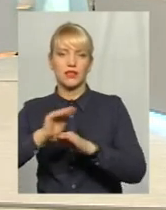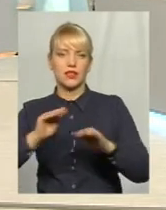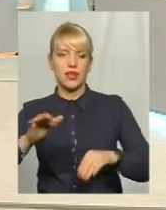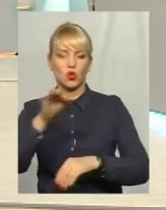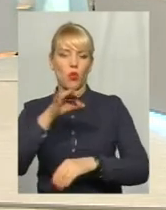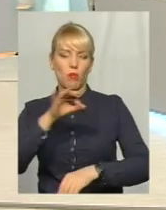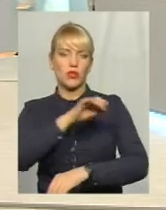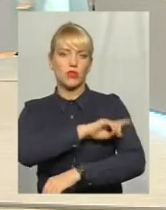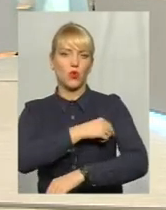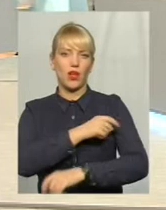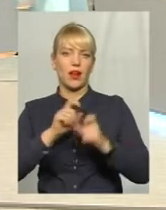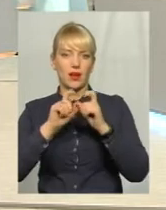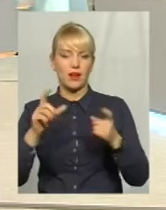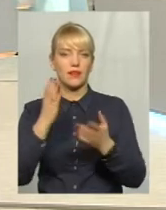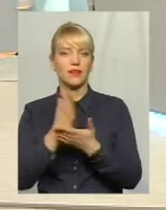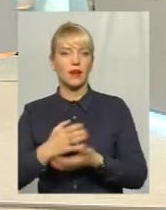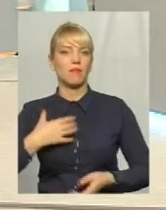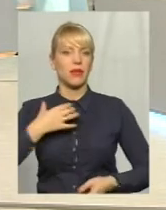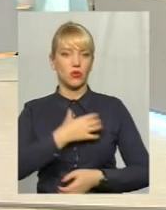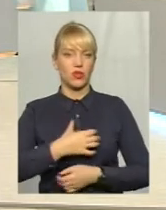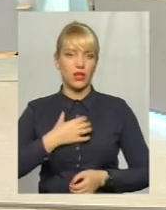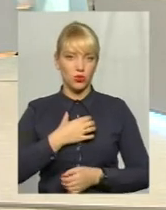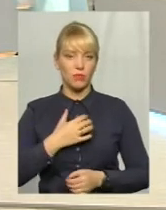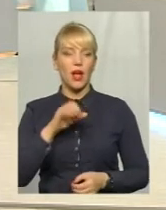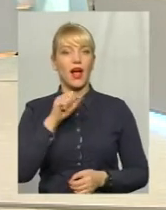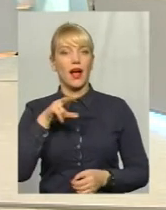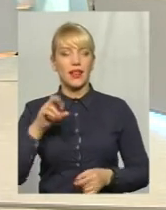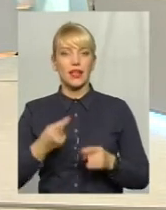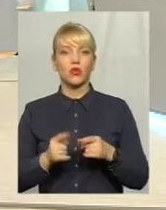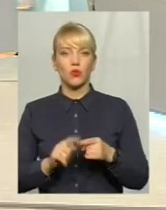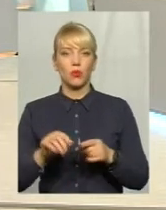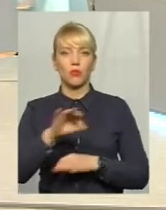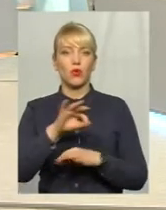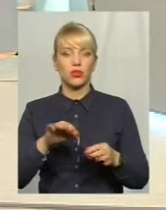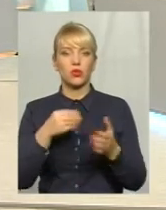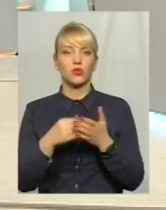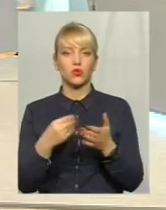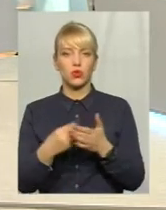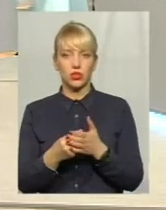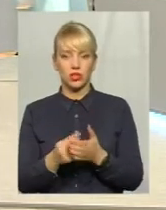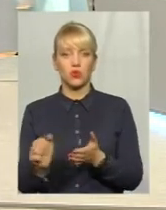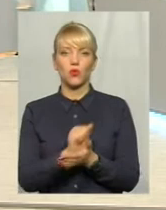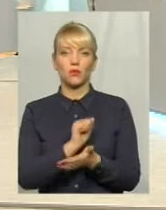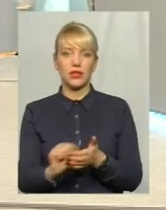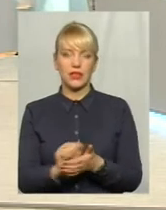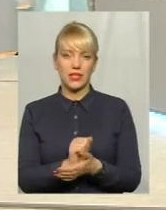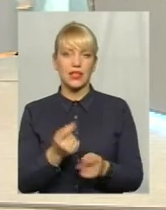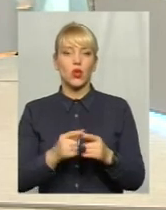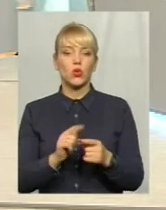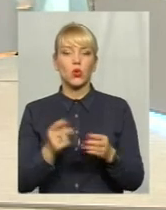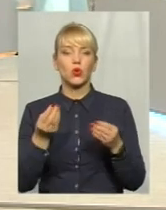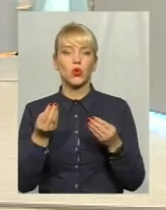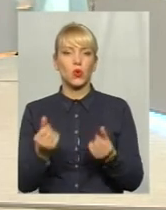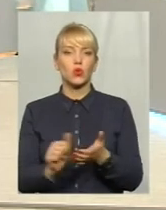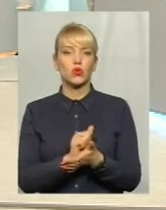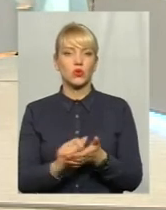лікарні є пріоритетом. Але та проєктно-кошторисна документація, той кошторис, який був,